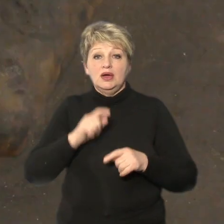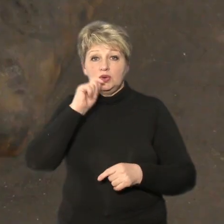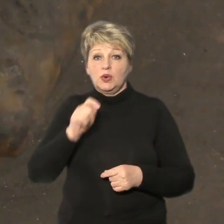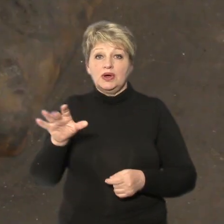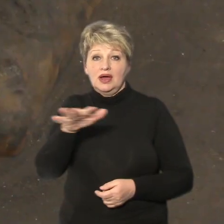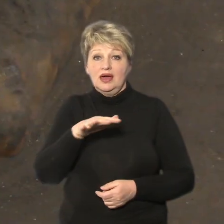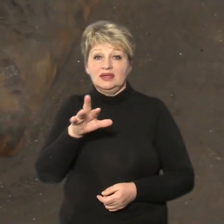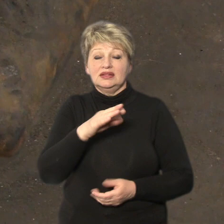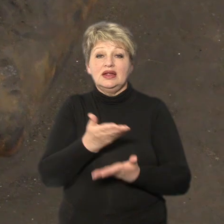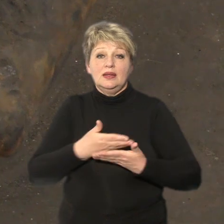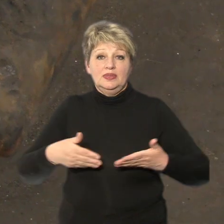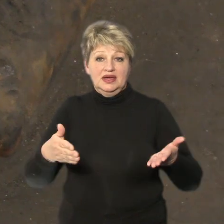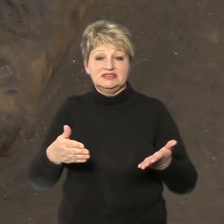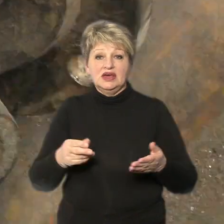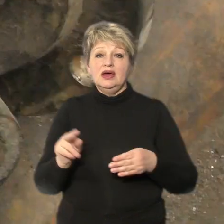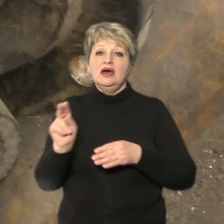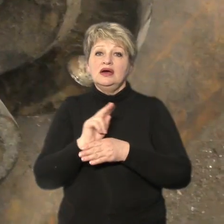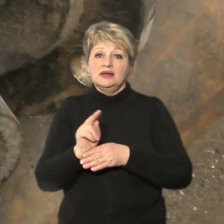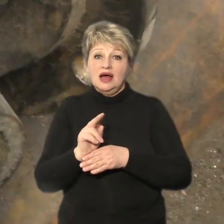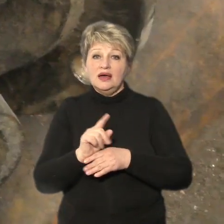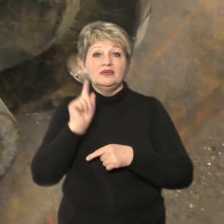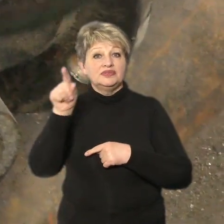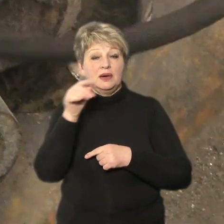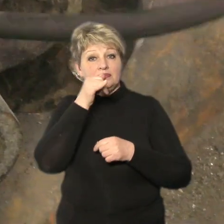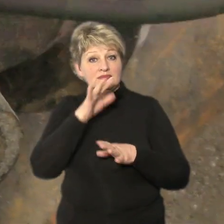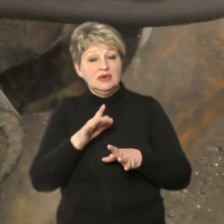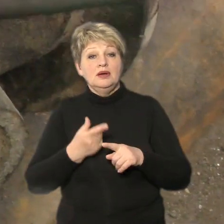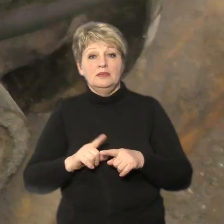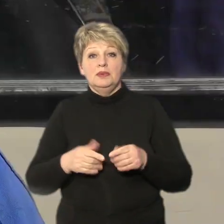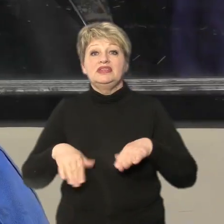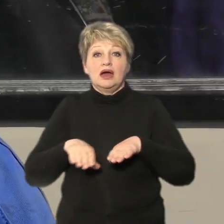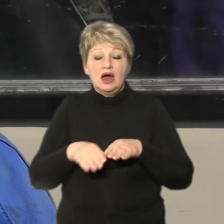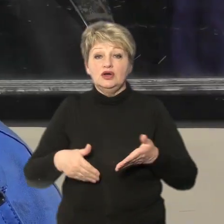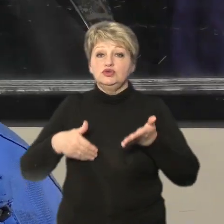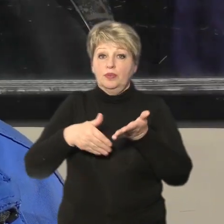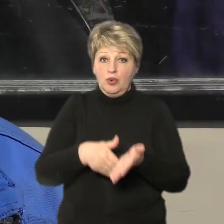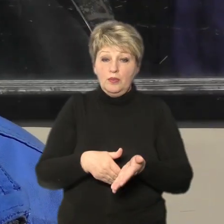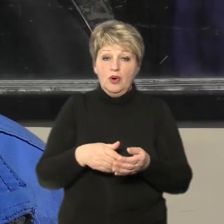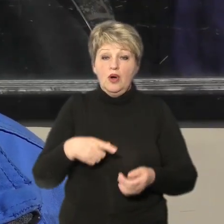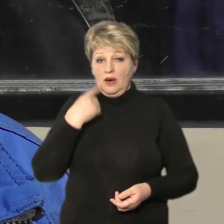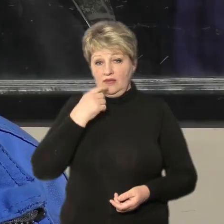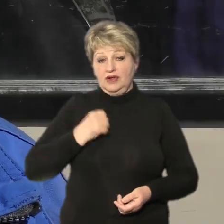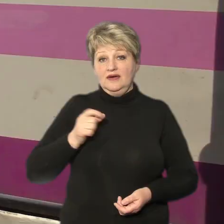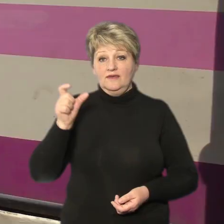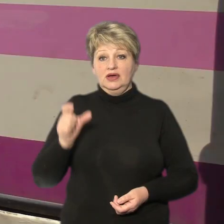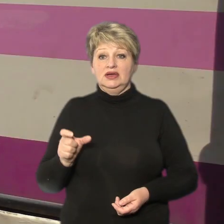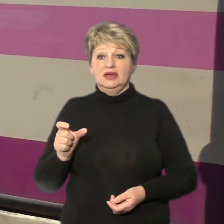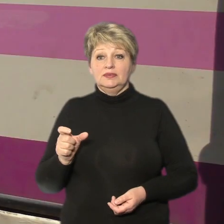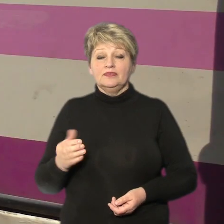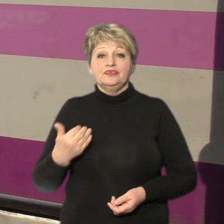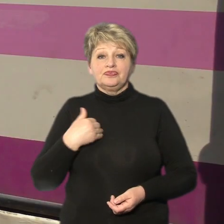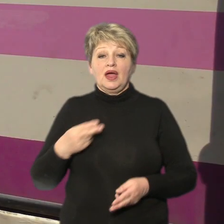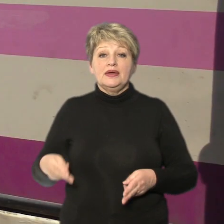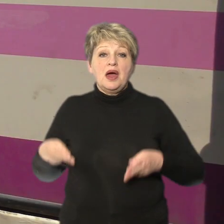нас. Лагодити на передовій майже неможливо, тому така допомога – порятунок, говорить військовий збройних сил України пан Сергій. Я